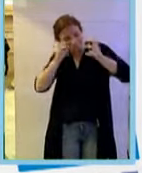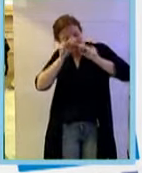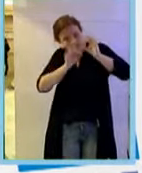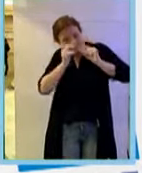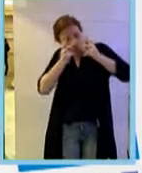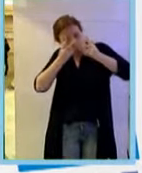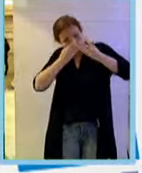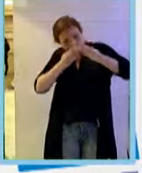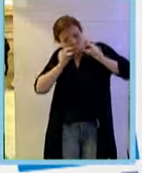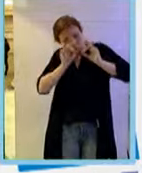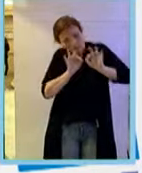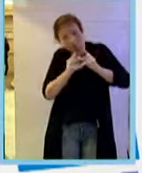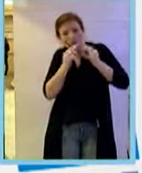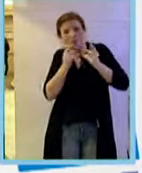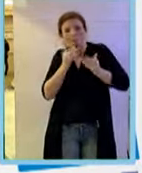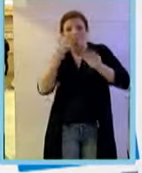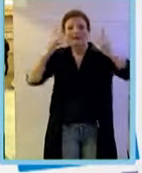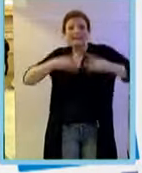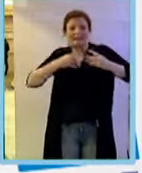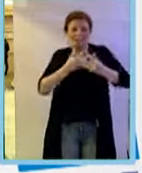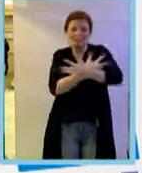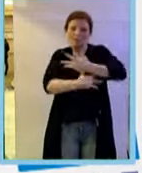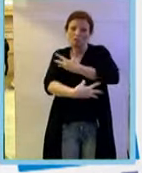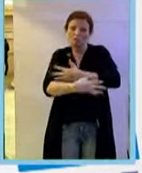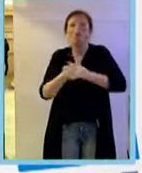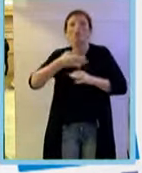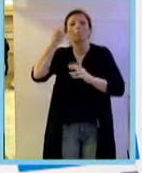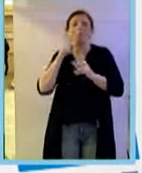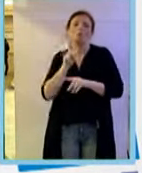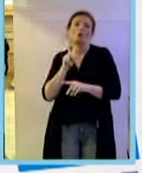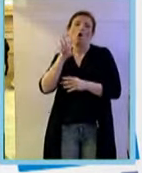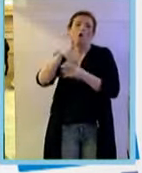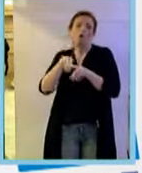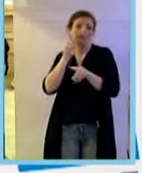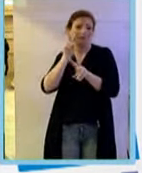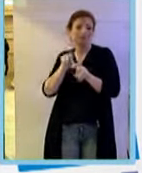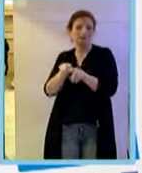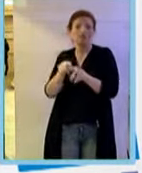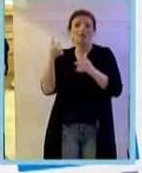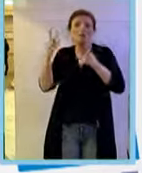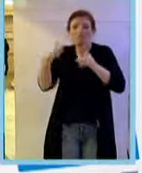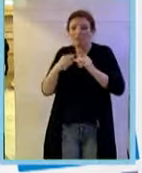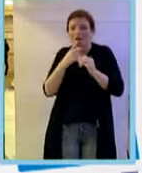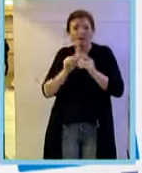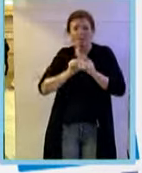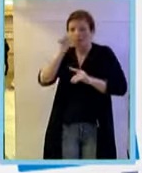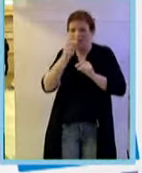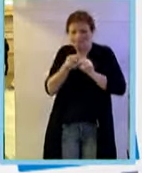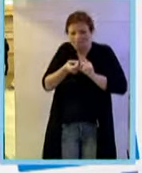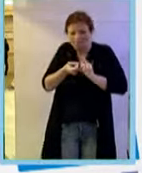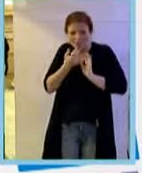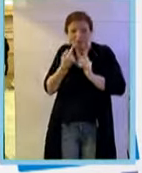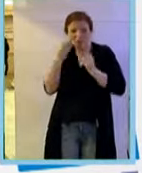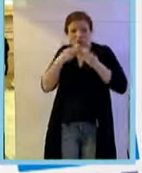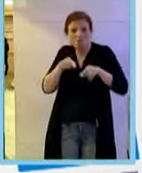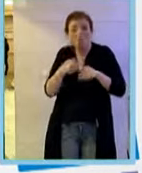della vascularizzazione sono stati realizzati nei tumori. Questo è uno studio seminale fondamentale, infatti realizzato dai giganti